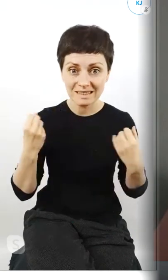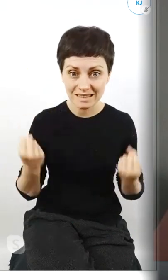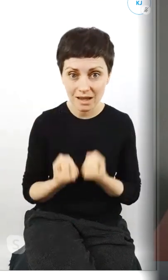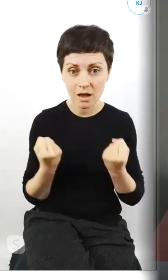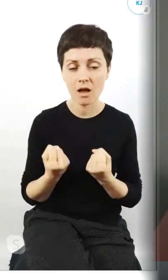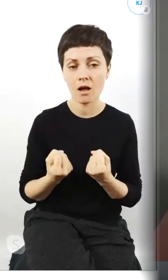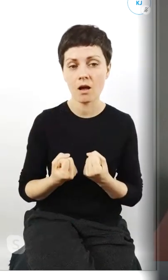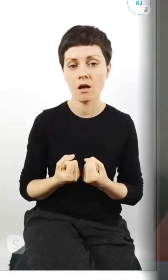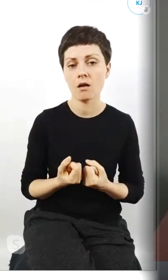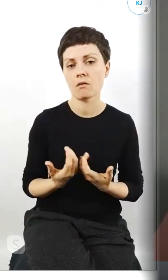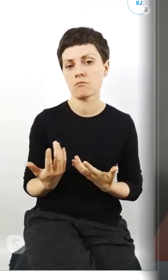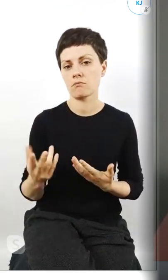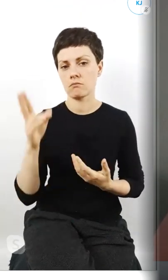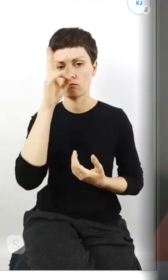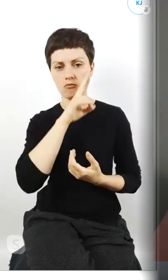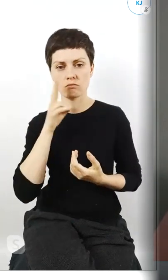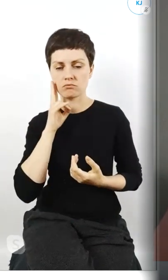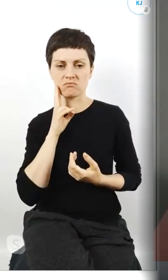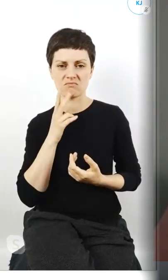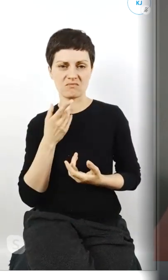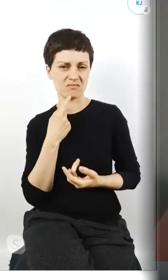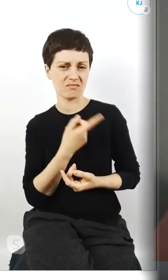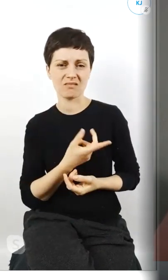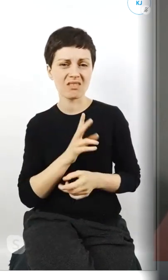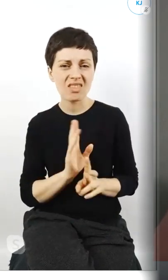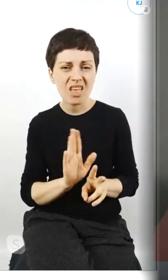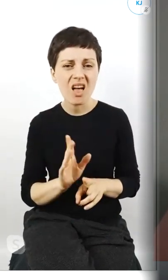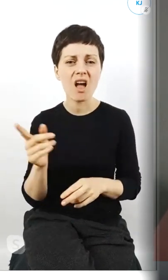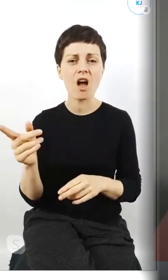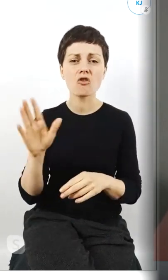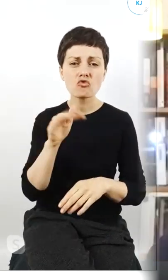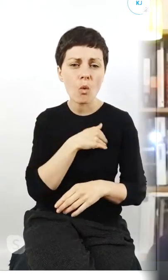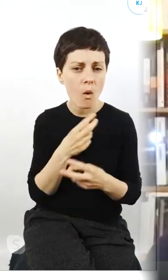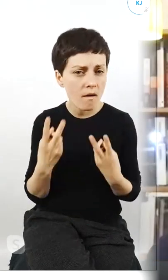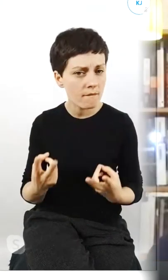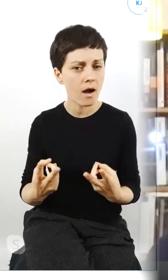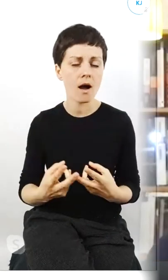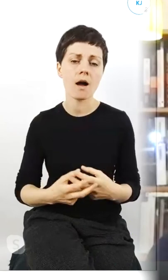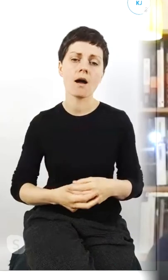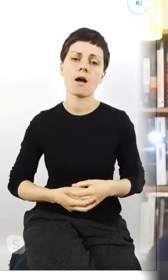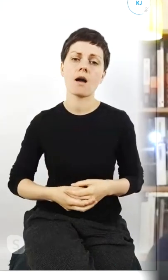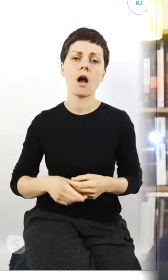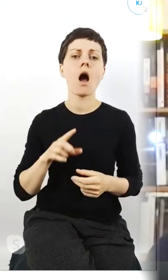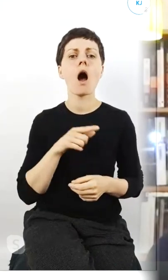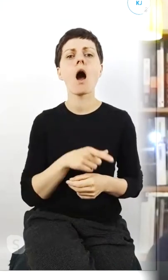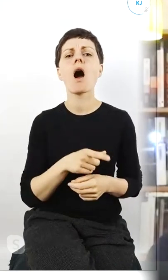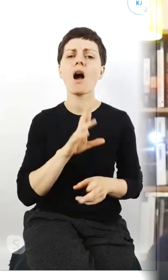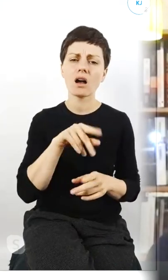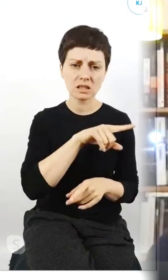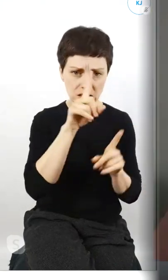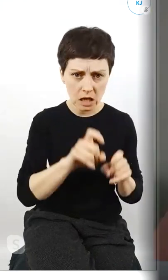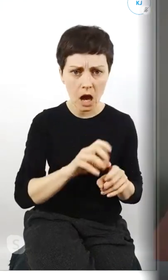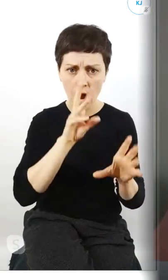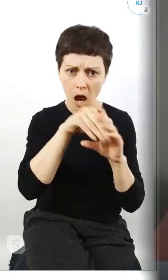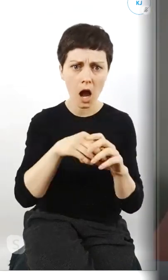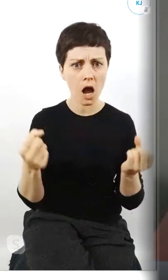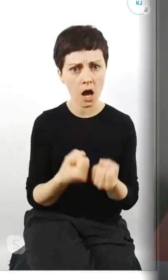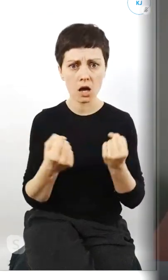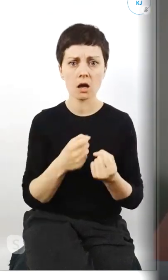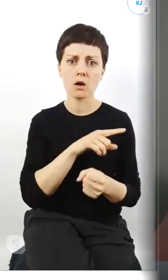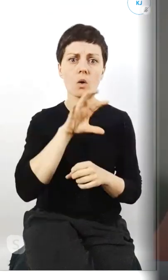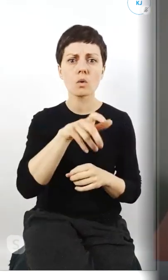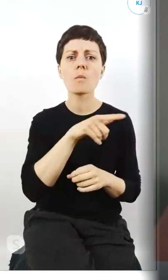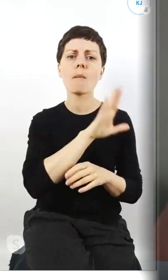rodzice właśnie mówią nie bo szkoła ważniejsza bo tutaj wejdziesz do tej grupy i